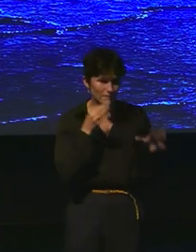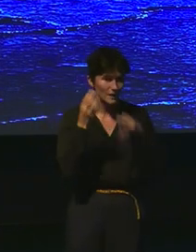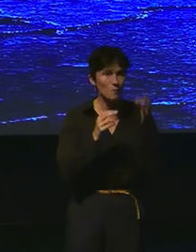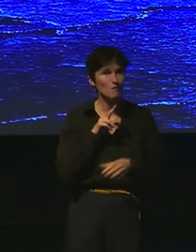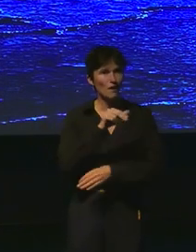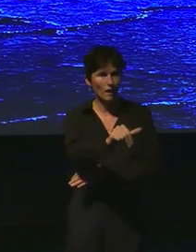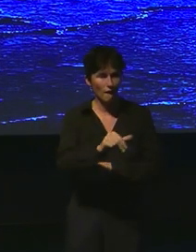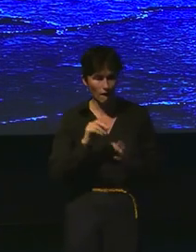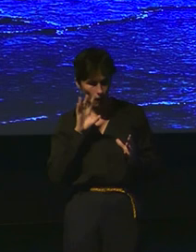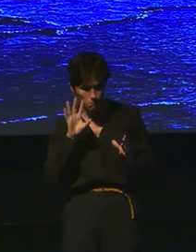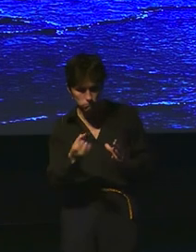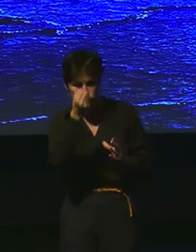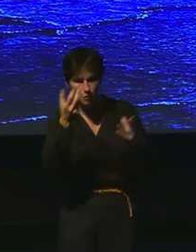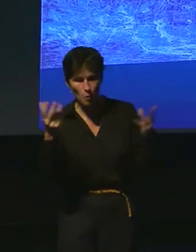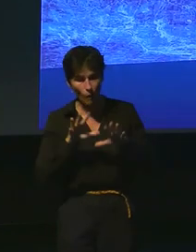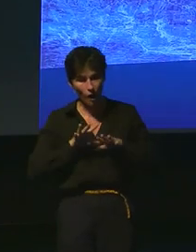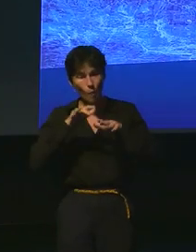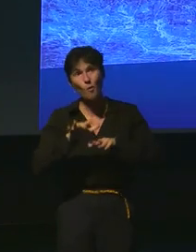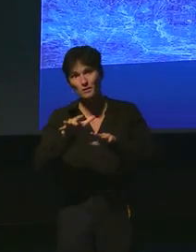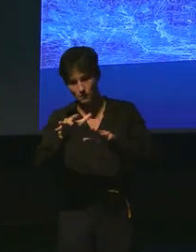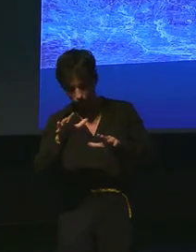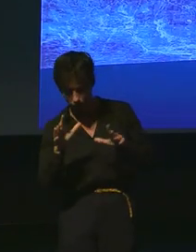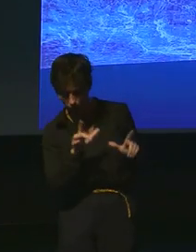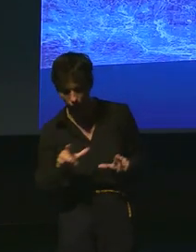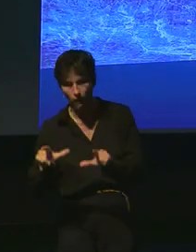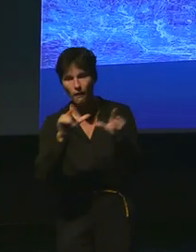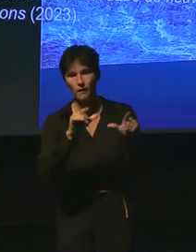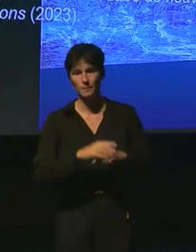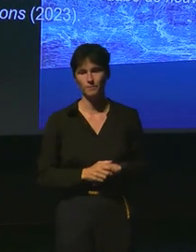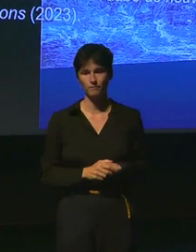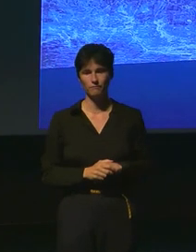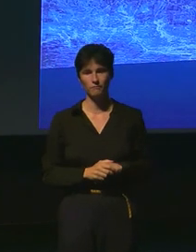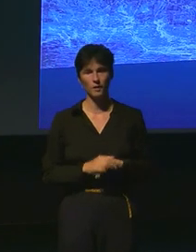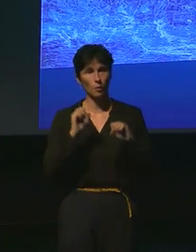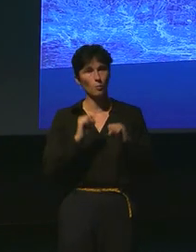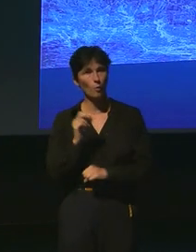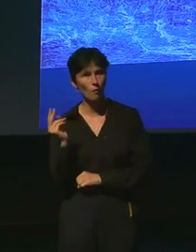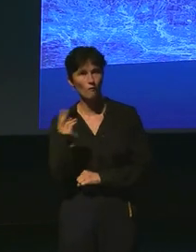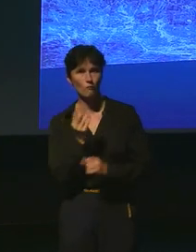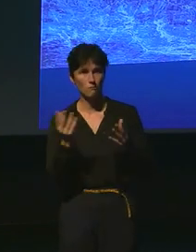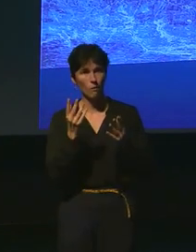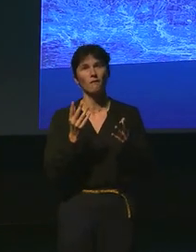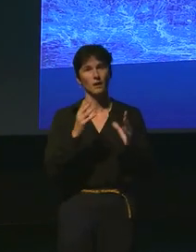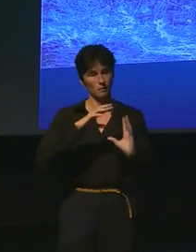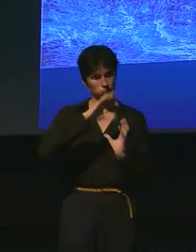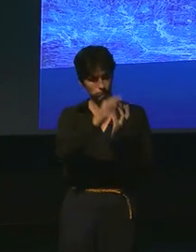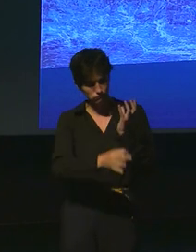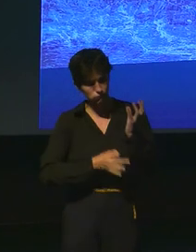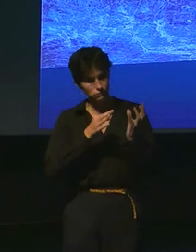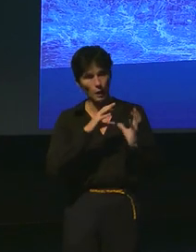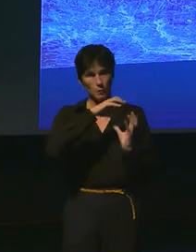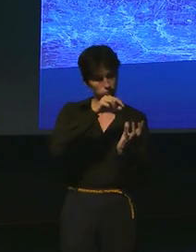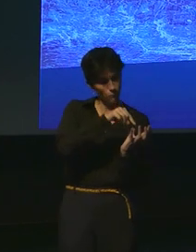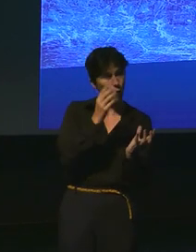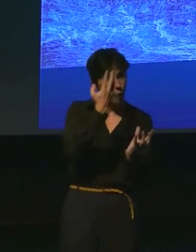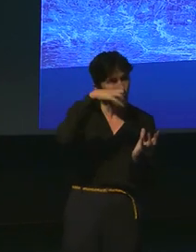ont été détectés dans l'Europe et le Ganybeau. Et donc, voici une vue sur l'Europe même, toujours une vue d'artiste qui a